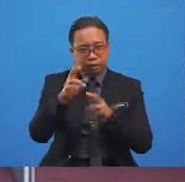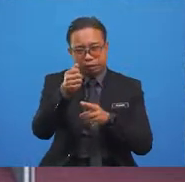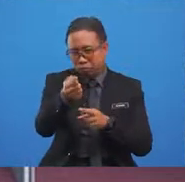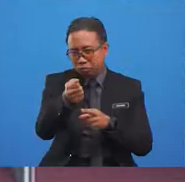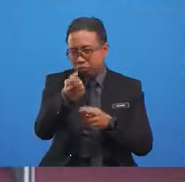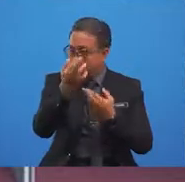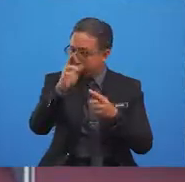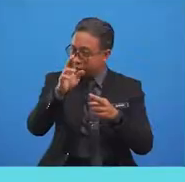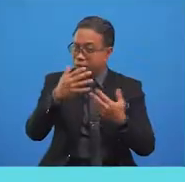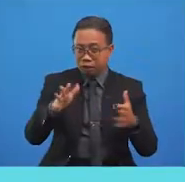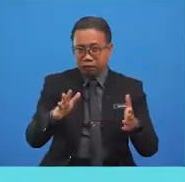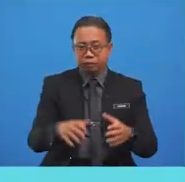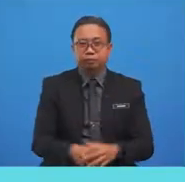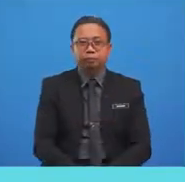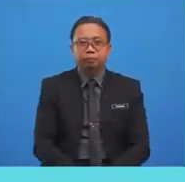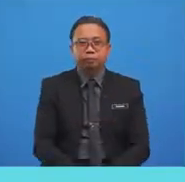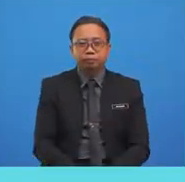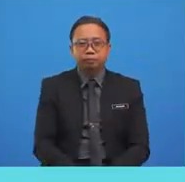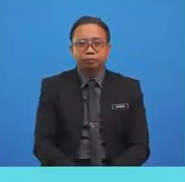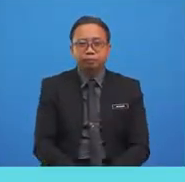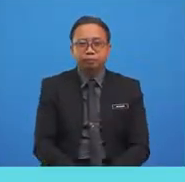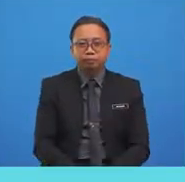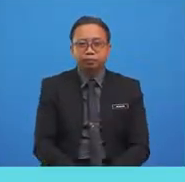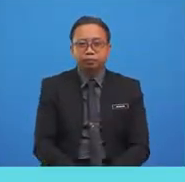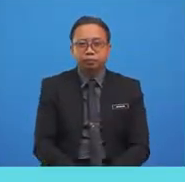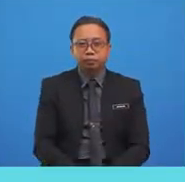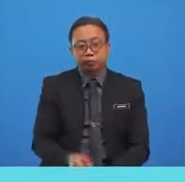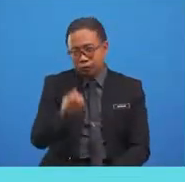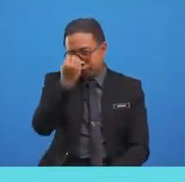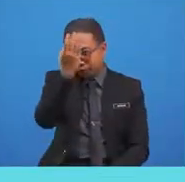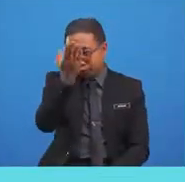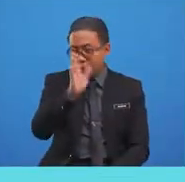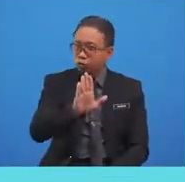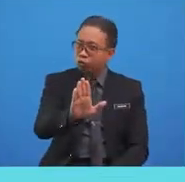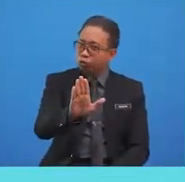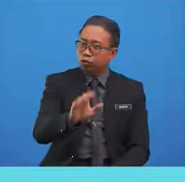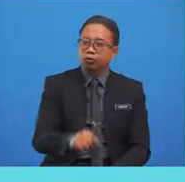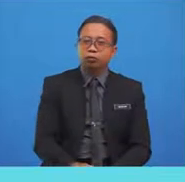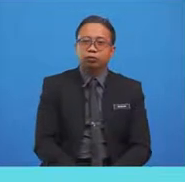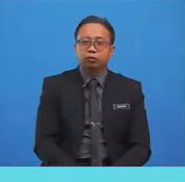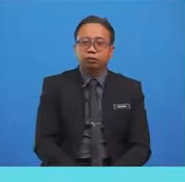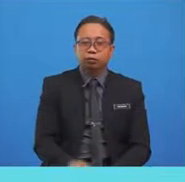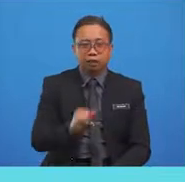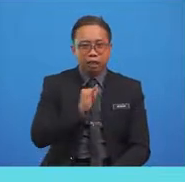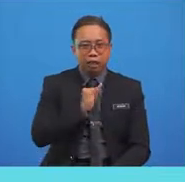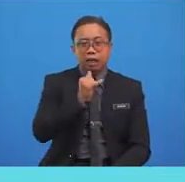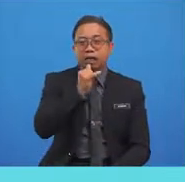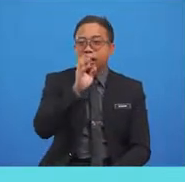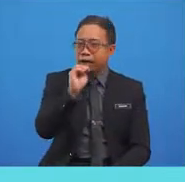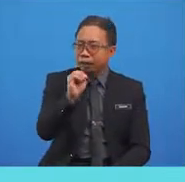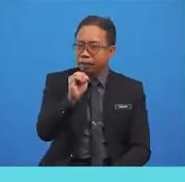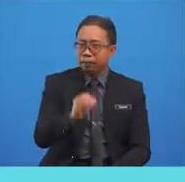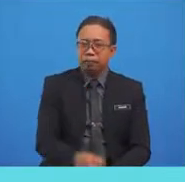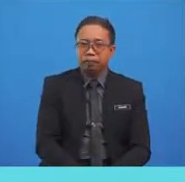are. So first, let's introduce yourself. I am